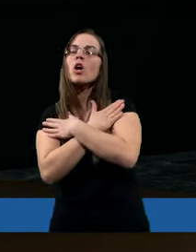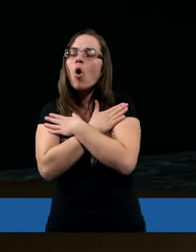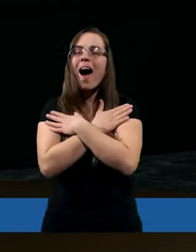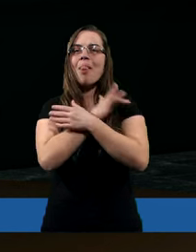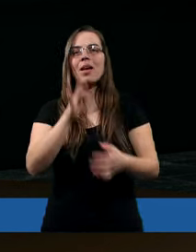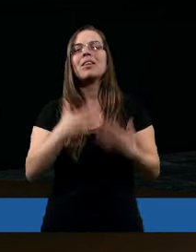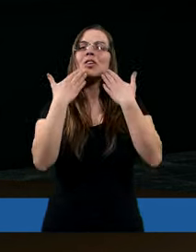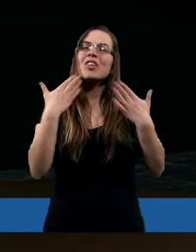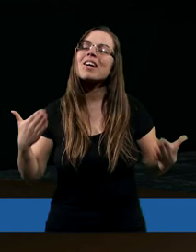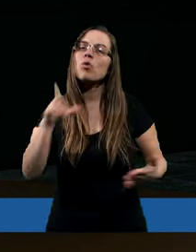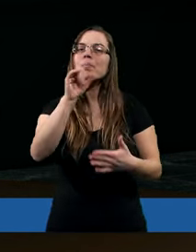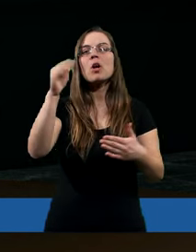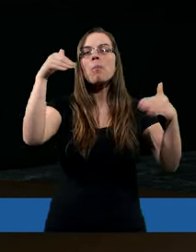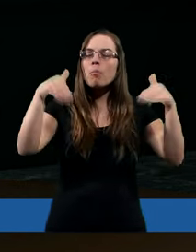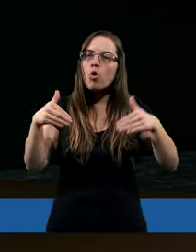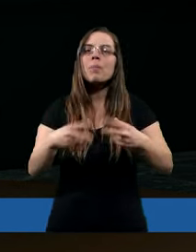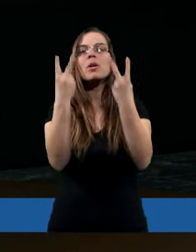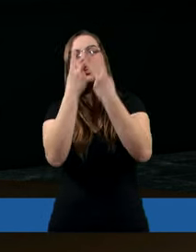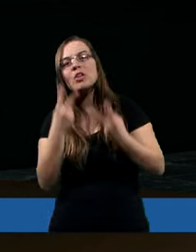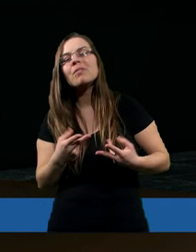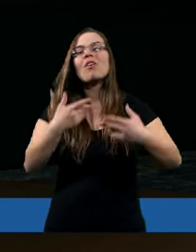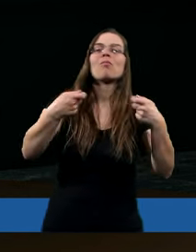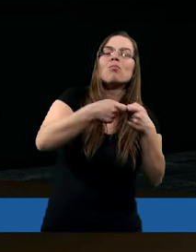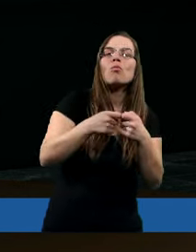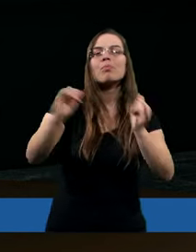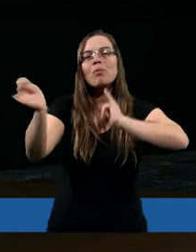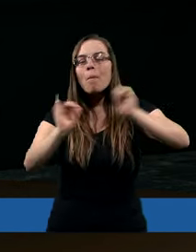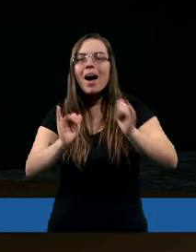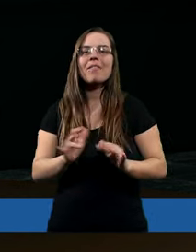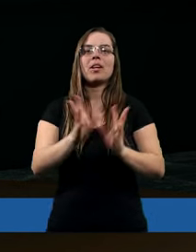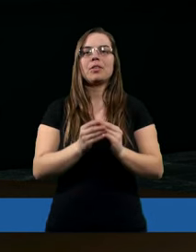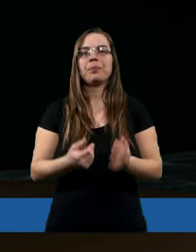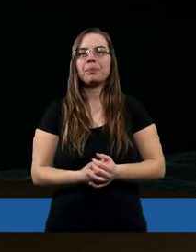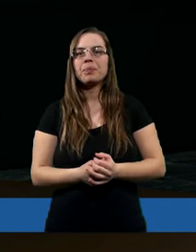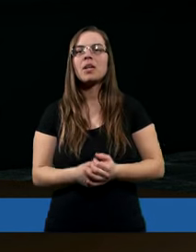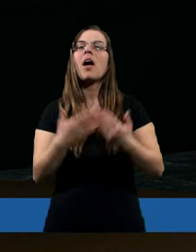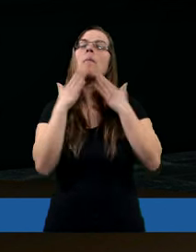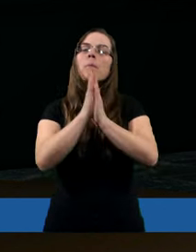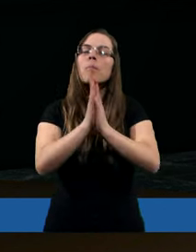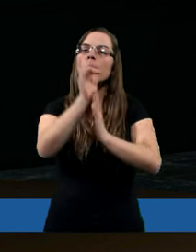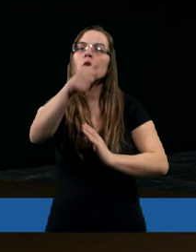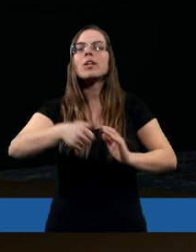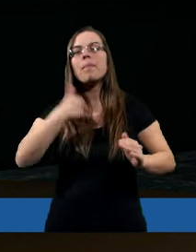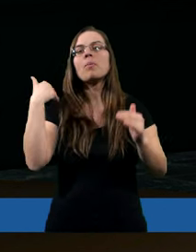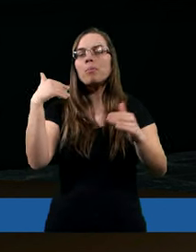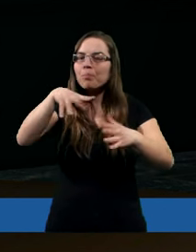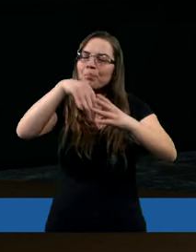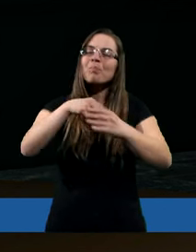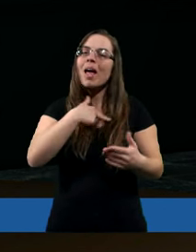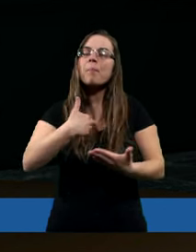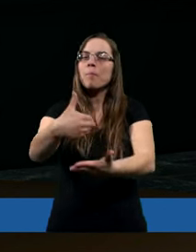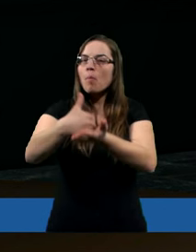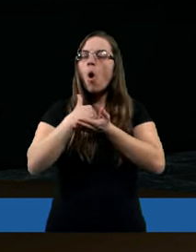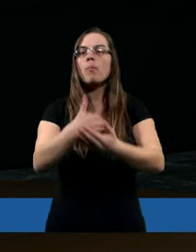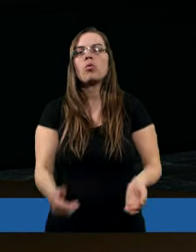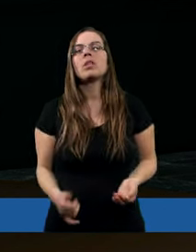kochany, dziękujemy Ci, że możemy czytać takie piękne rzeczy o Tobie. Prosimy Cię, żebyś Ty nam pomógł